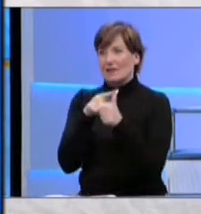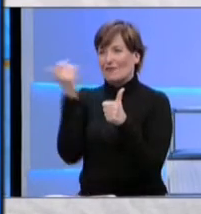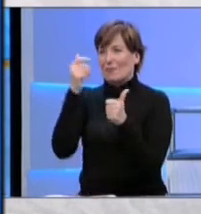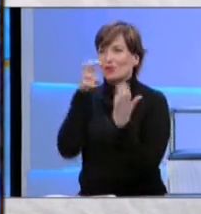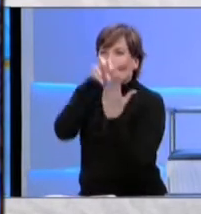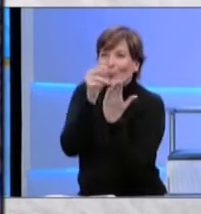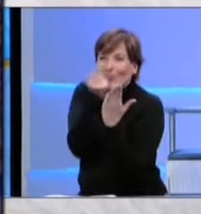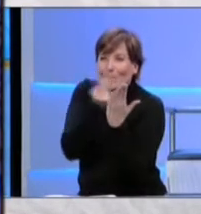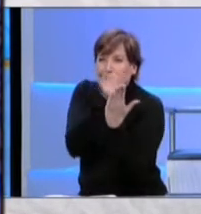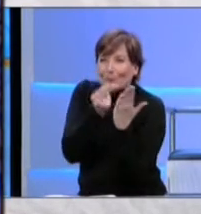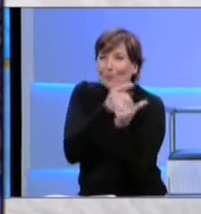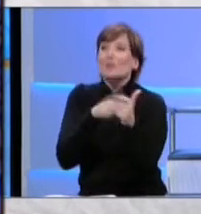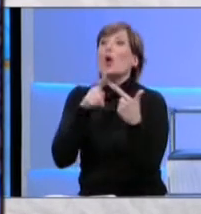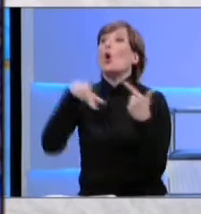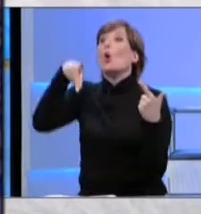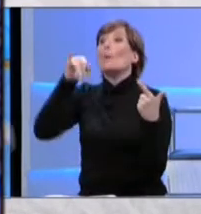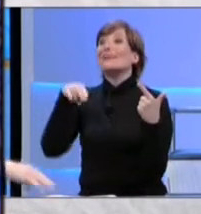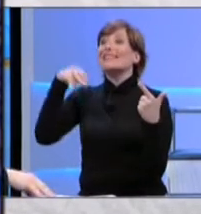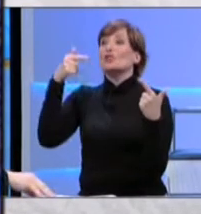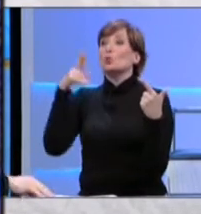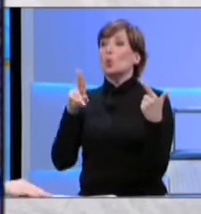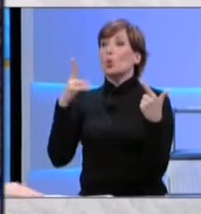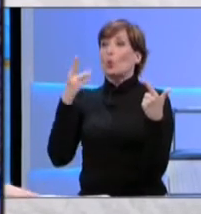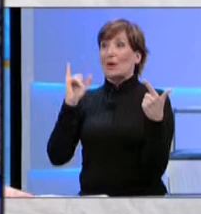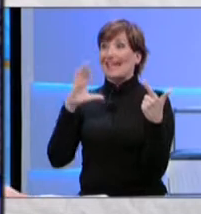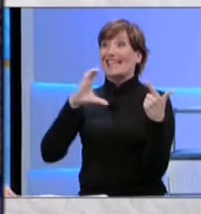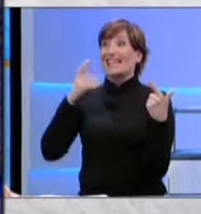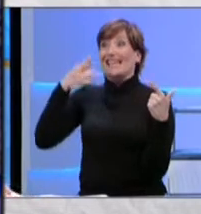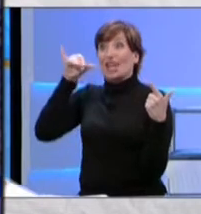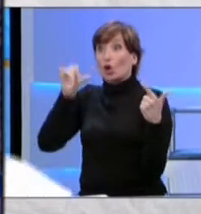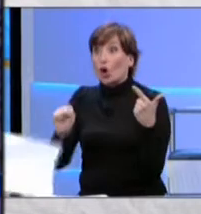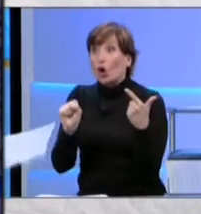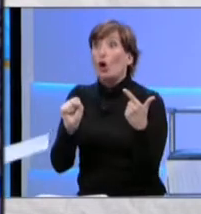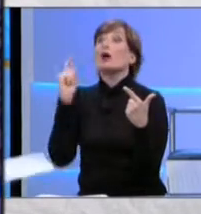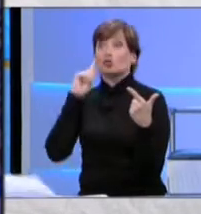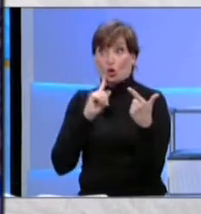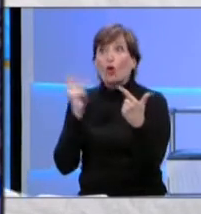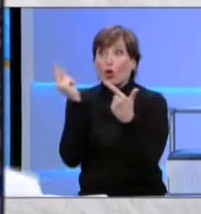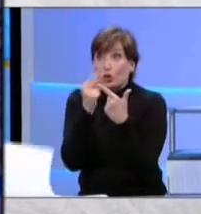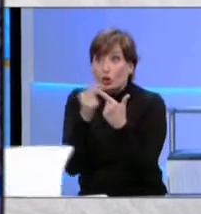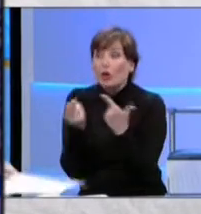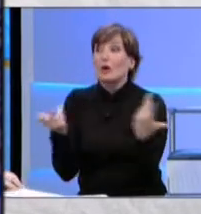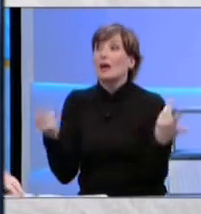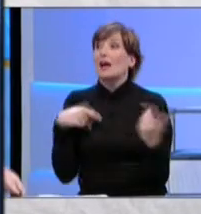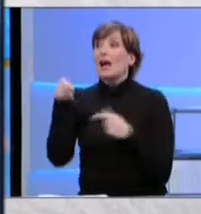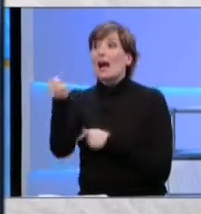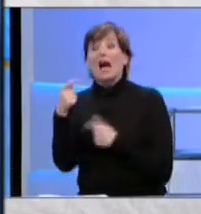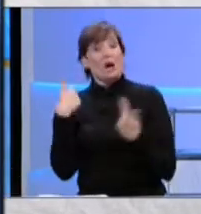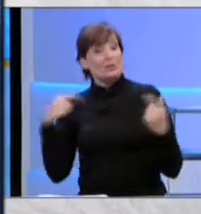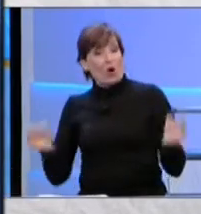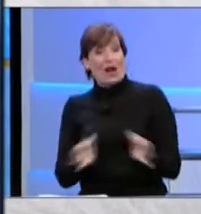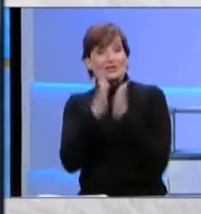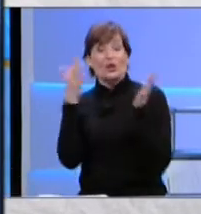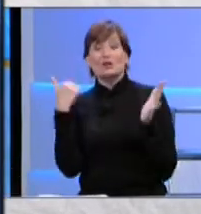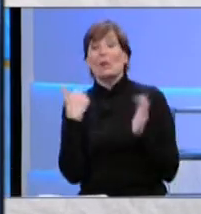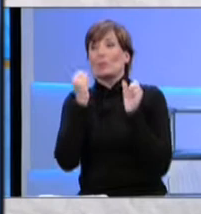era sordo, però questa, diciamo, informazione si un po' persa. No, noi abbiamo oggi una grande occasione, quella di liberarci